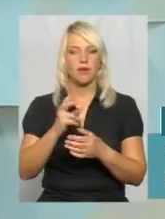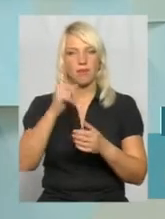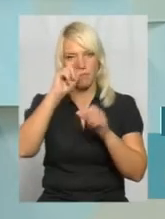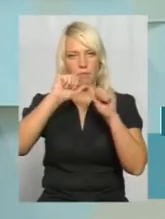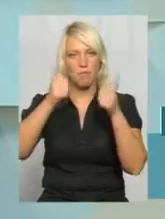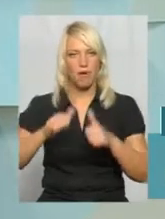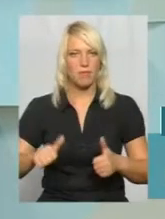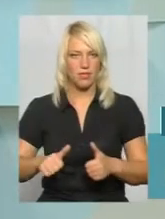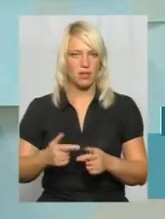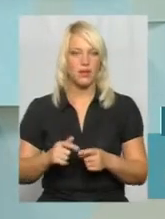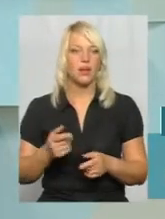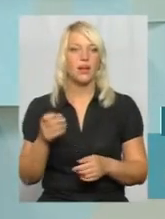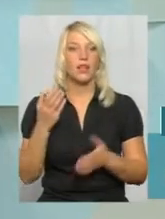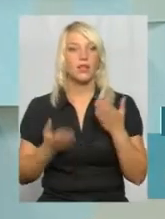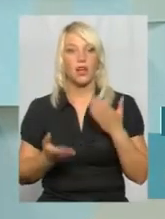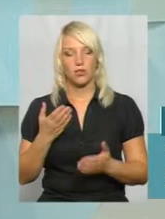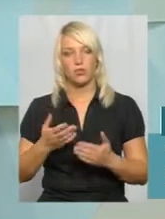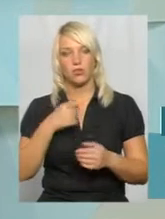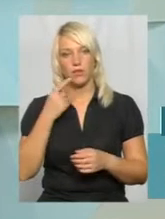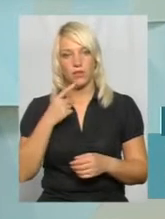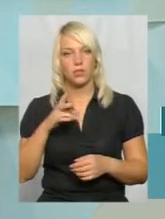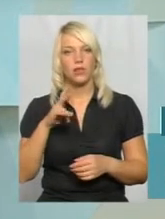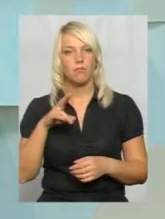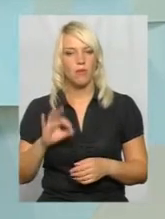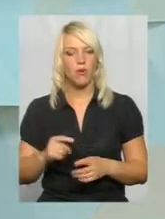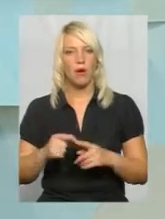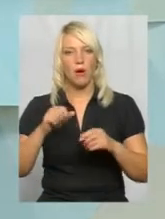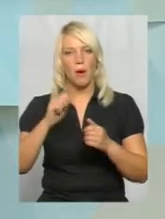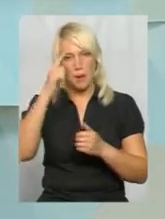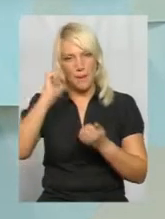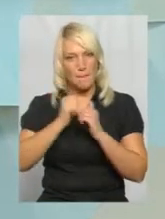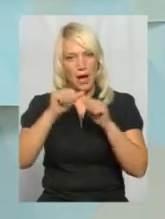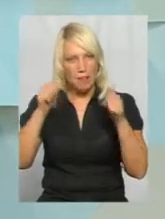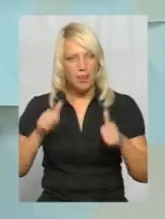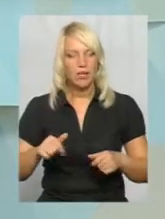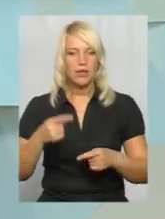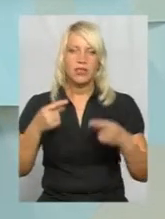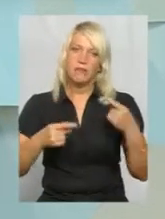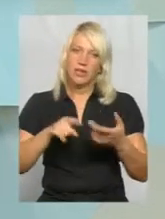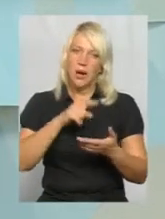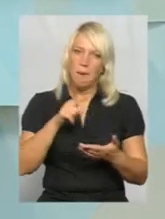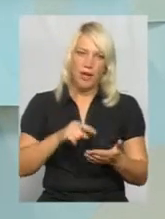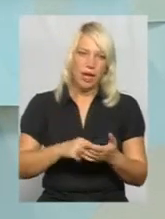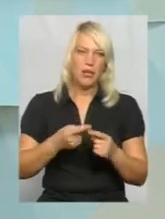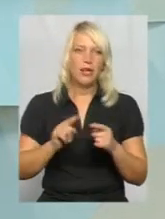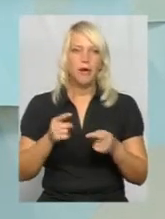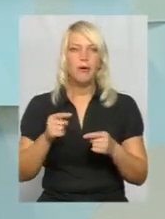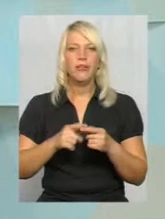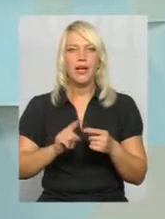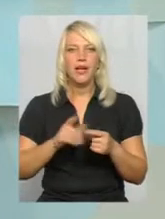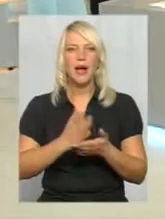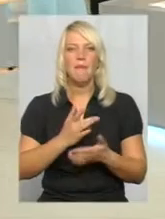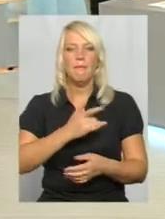Або інші якісь сінності. Якщо беремо в даному випадку пам'ятник, спірне питання, тому що цей пам'ятник є приватним.